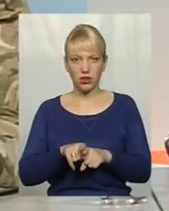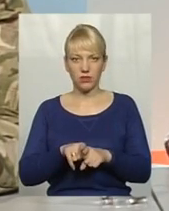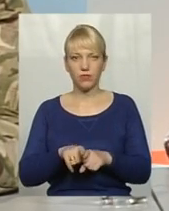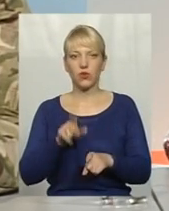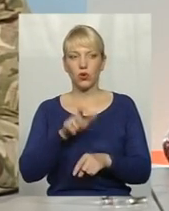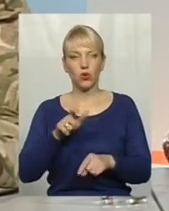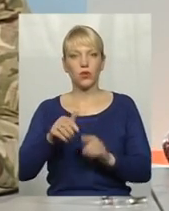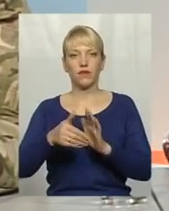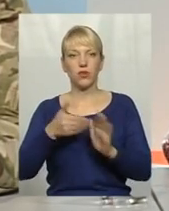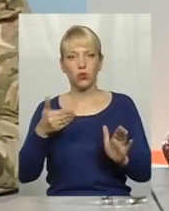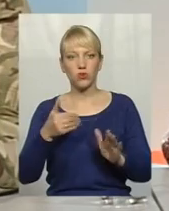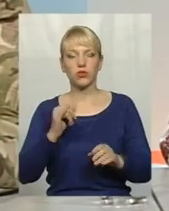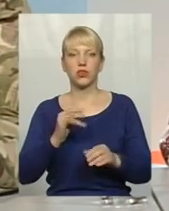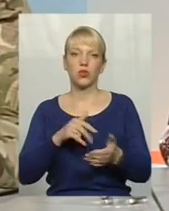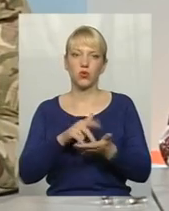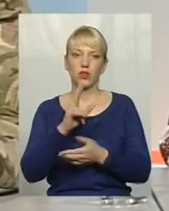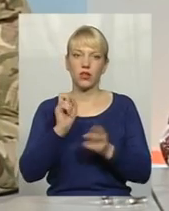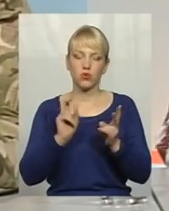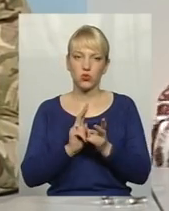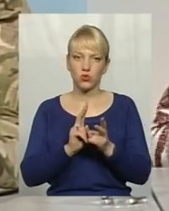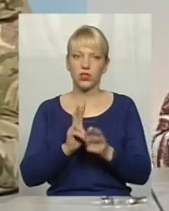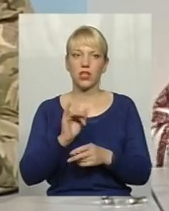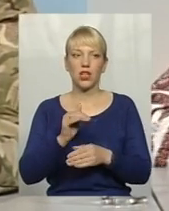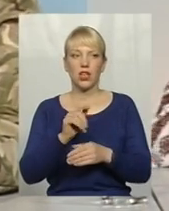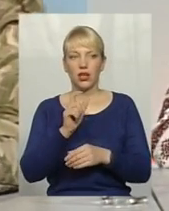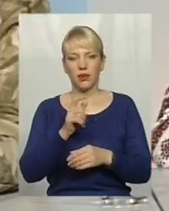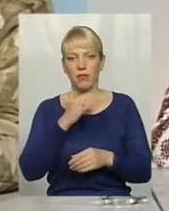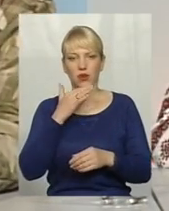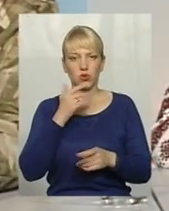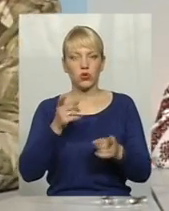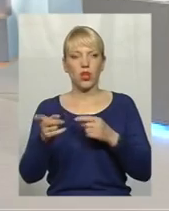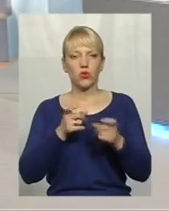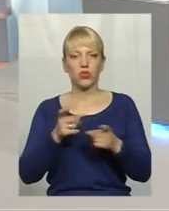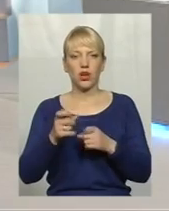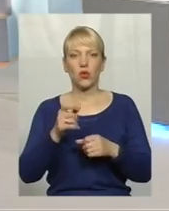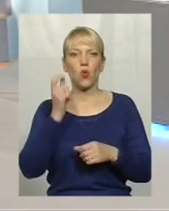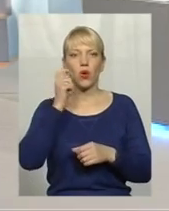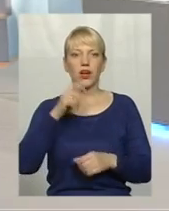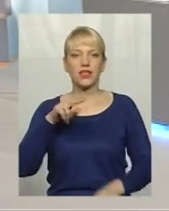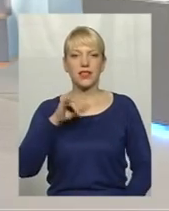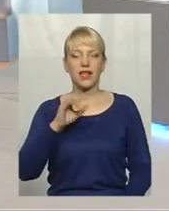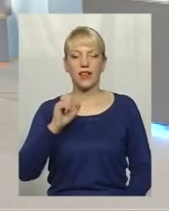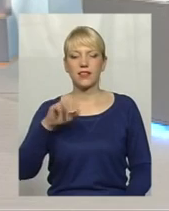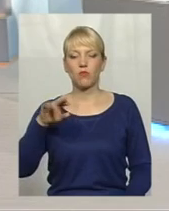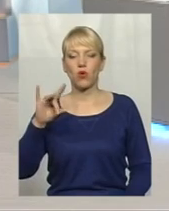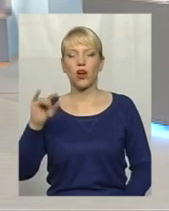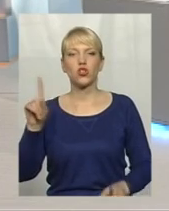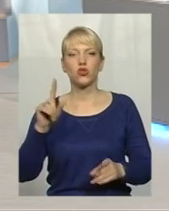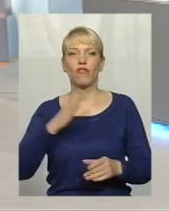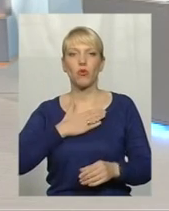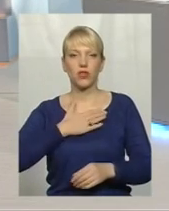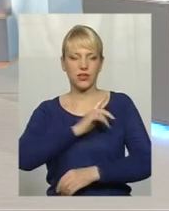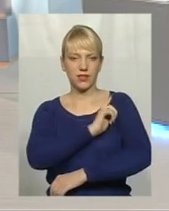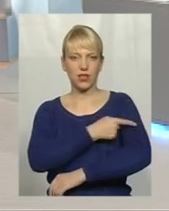люди відгукаються, ідуть на зустріч, і зараз залучаю багато української діаспори, що в моїх силах, тому що наші